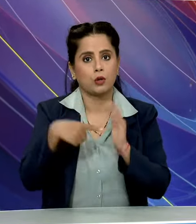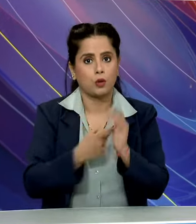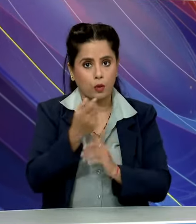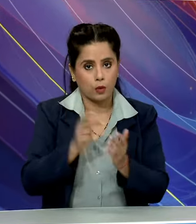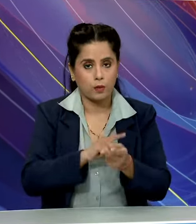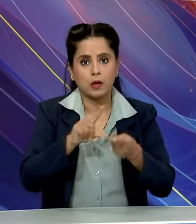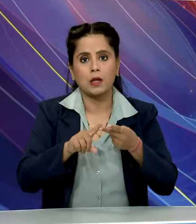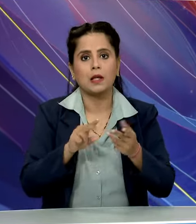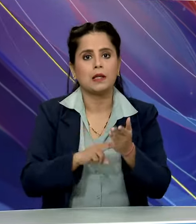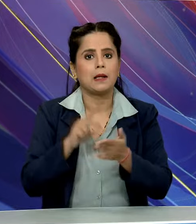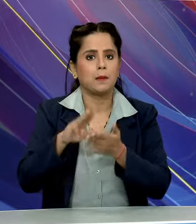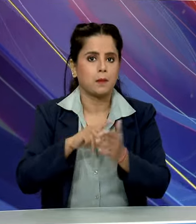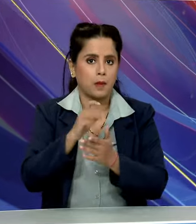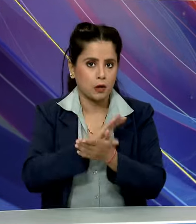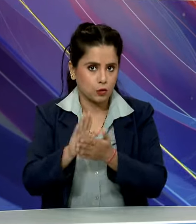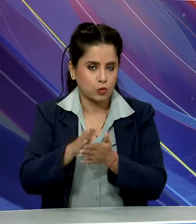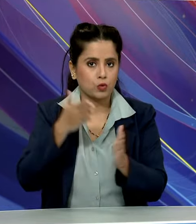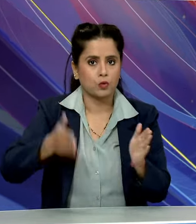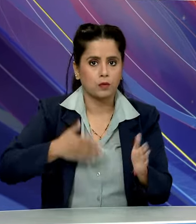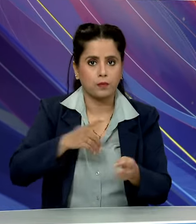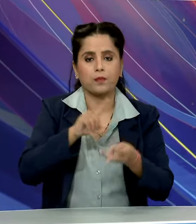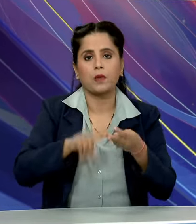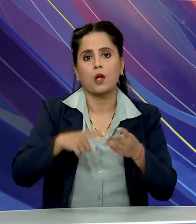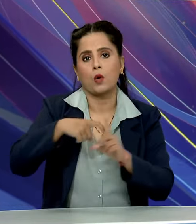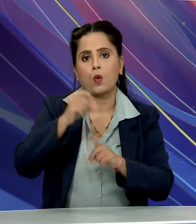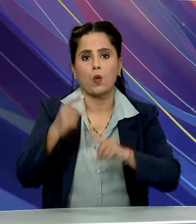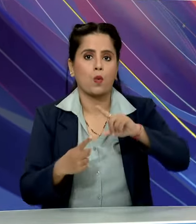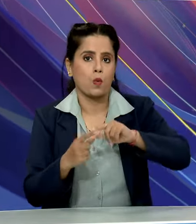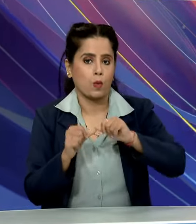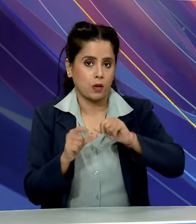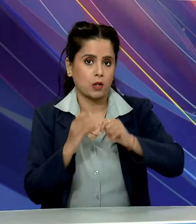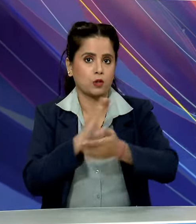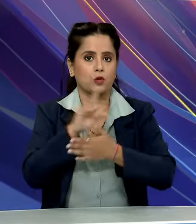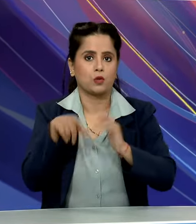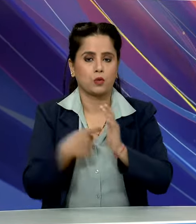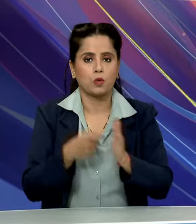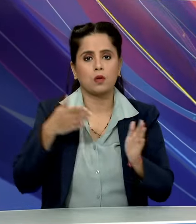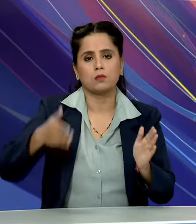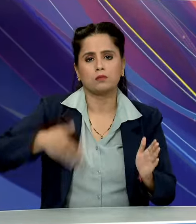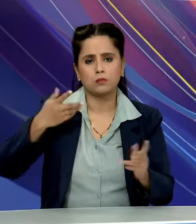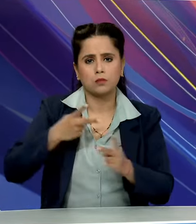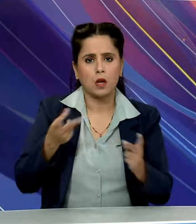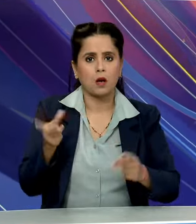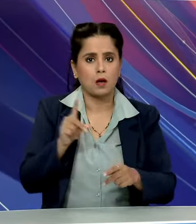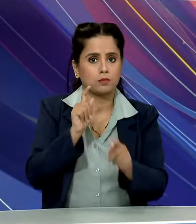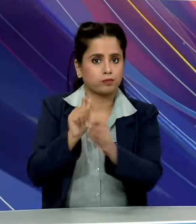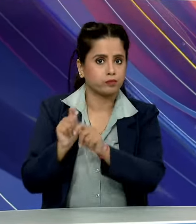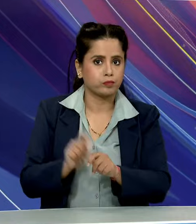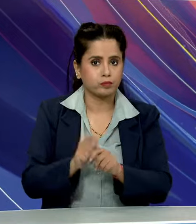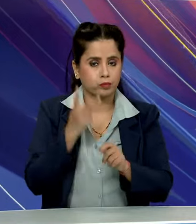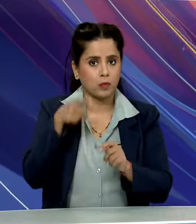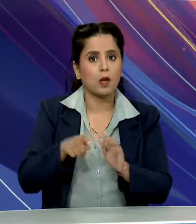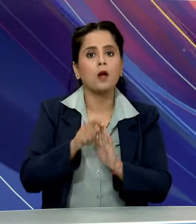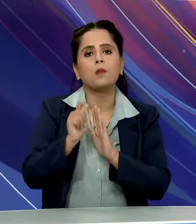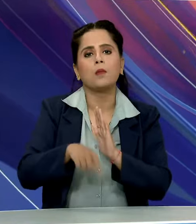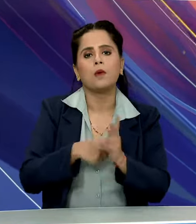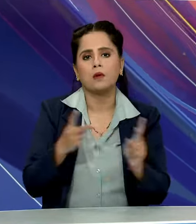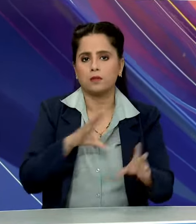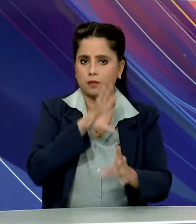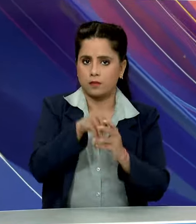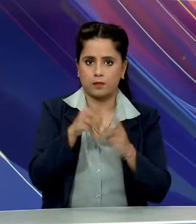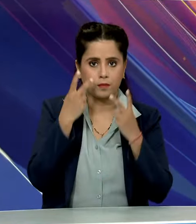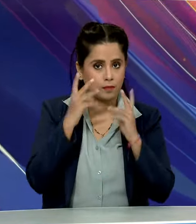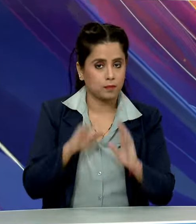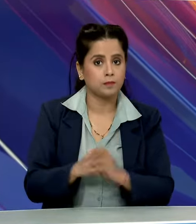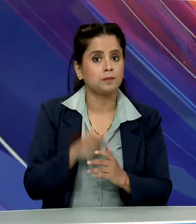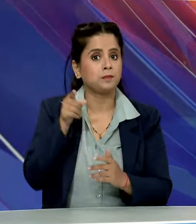नीमच रेलवे लाइन और कोटा चितोडगर विद्धुती कृत रेलवे लाइन के दोहरी करण से जुड़ी परियोचनाई शामिल हैं